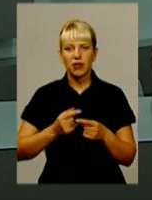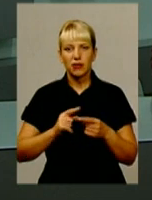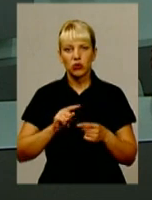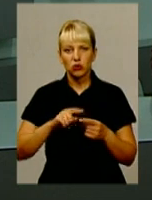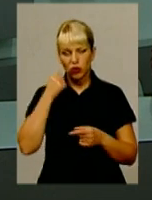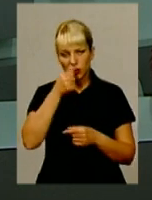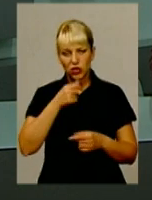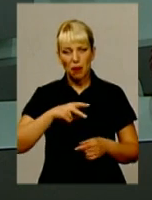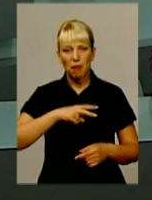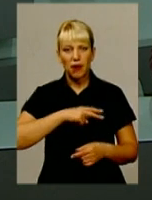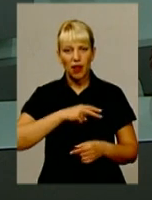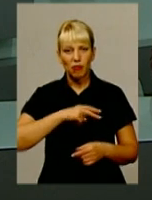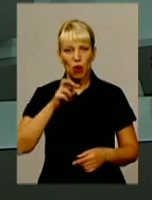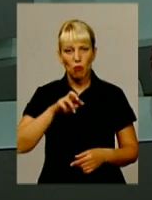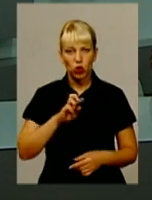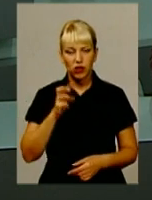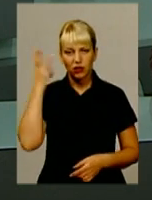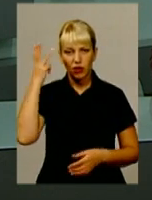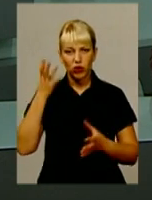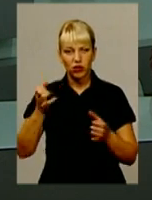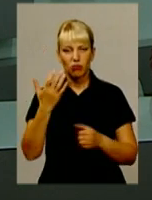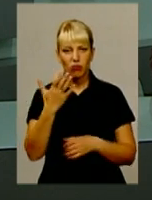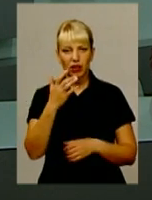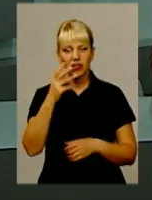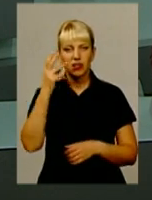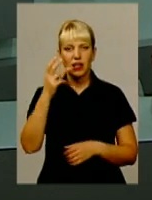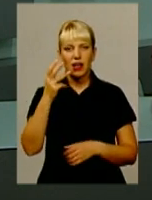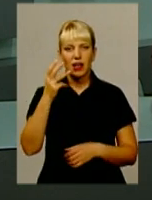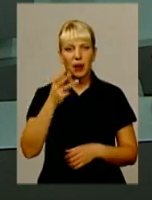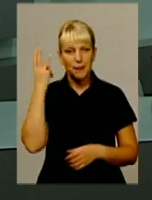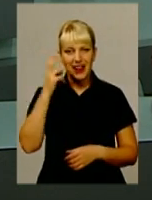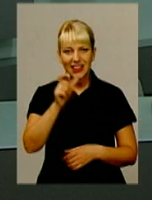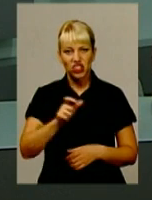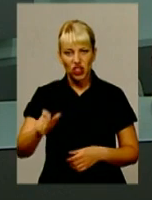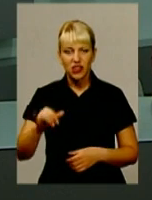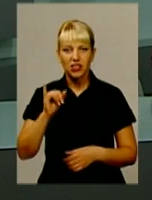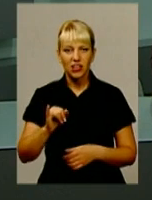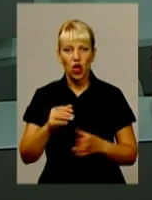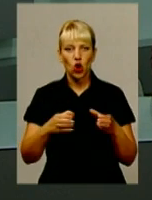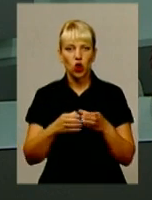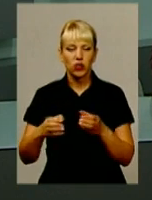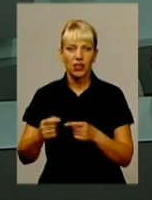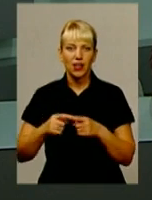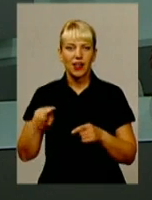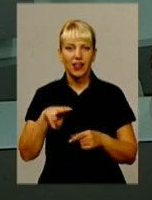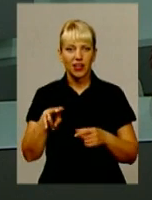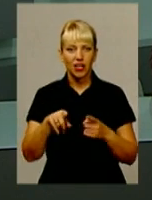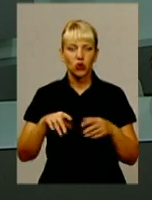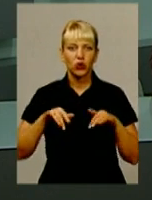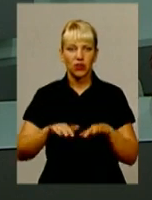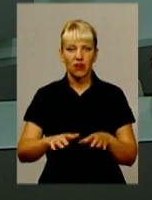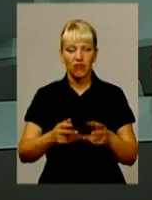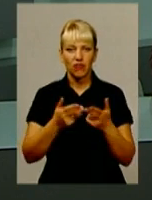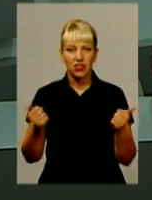імені Богдана Хмельницького отримають п'ятеро хмельничан і колективів. Тож, найкращому галузі літературної діяльності визнано